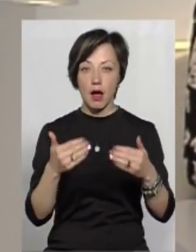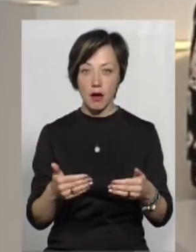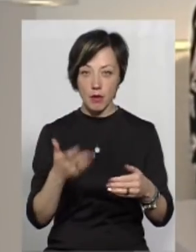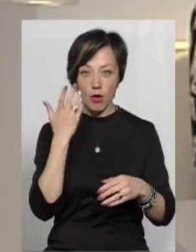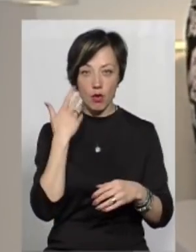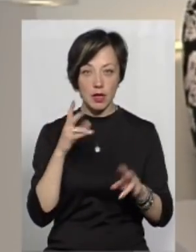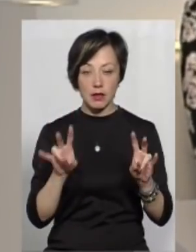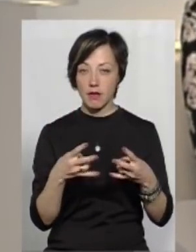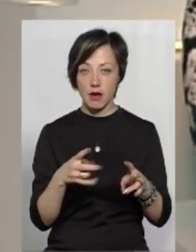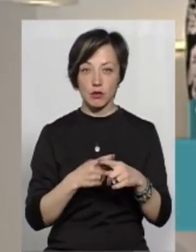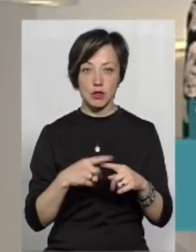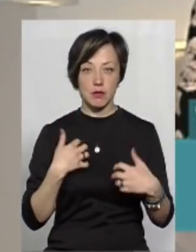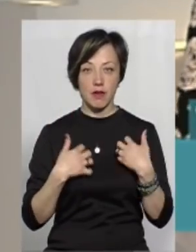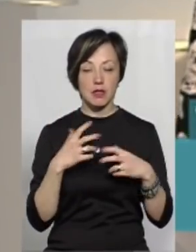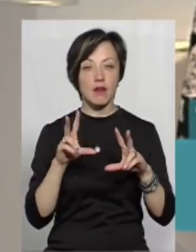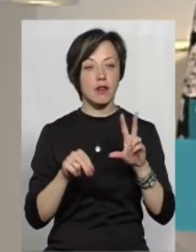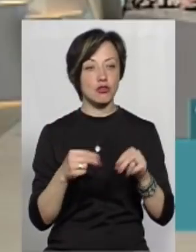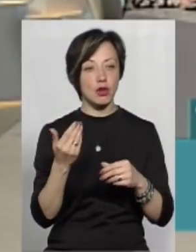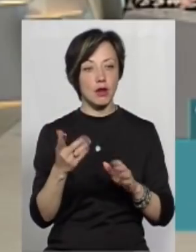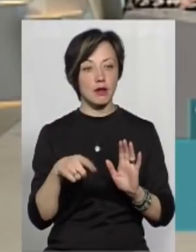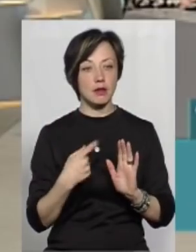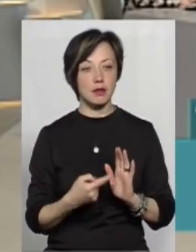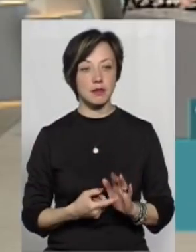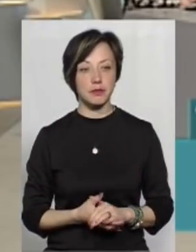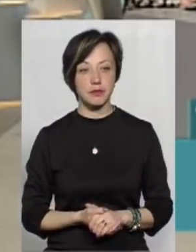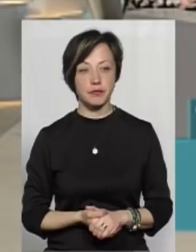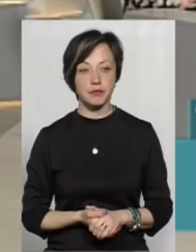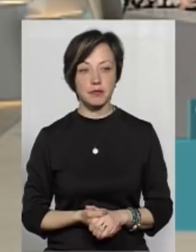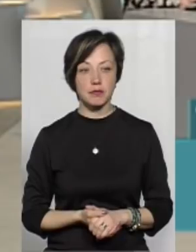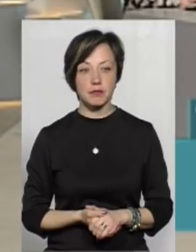тому етапі, коли не варто з цим клапитись? Ви як вважаєте? Ой,